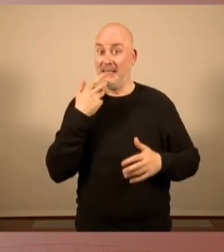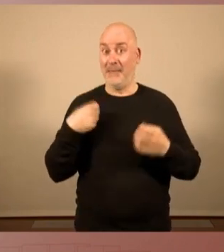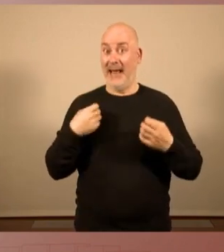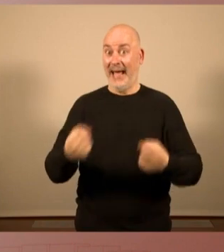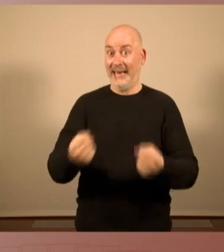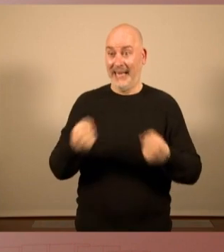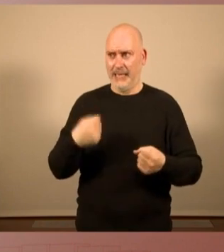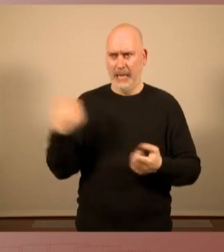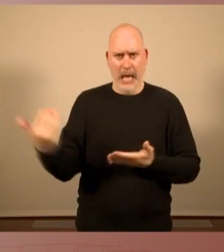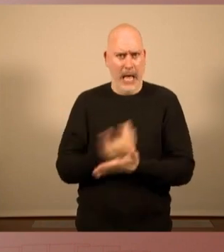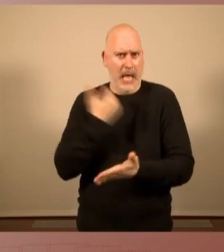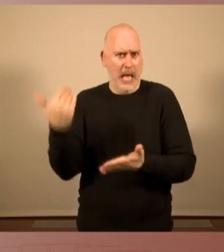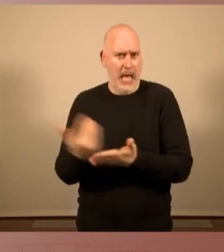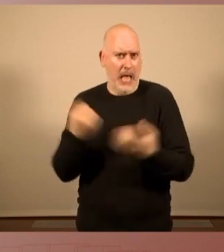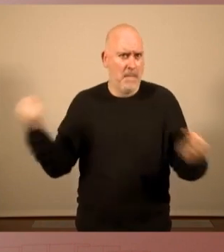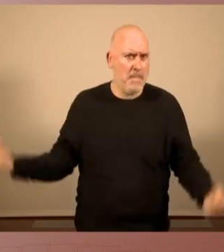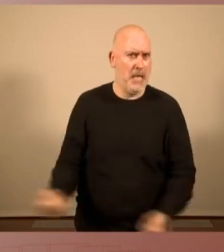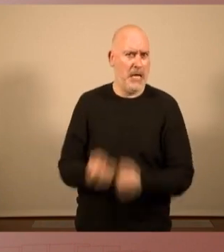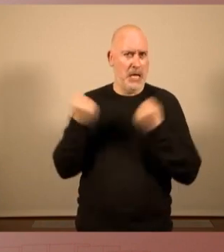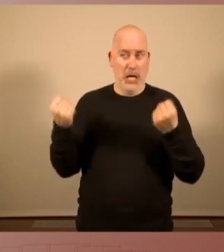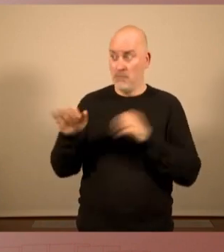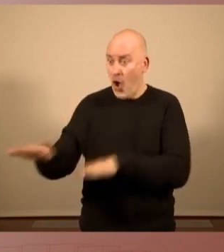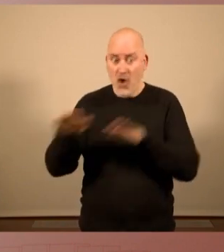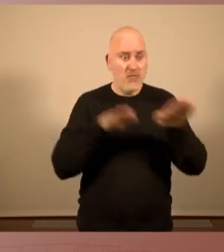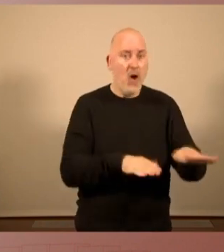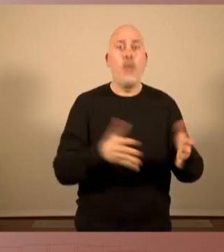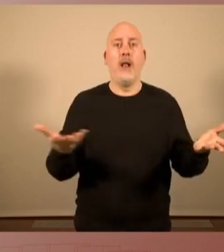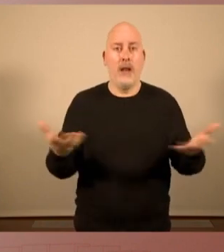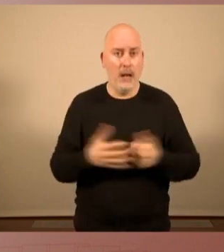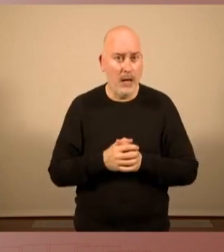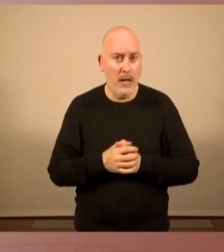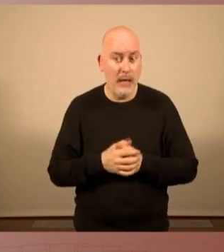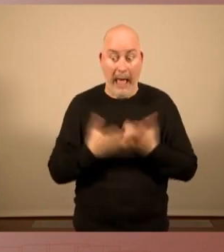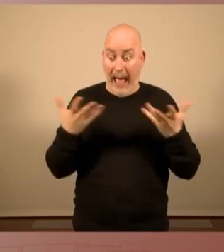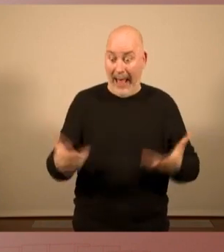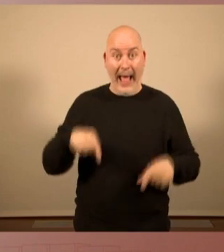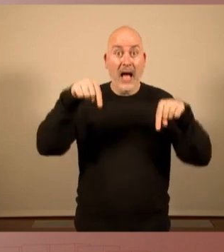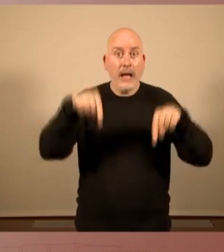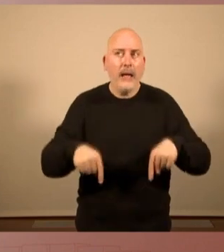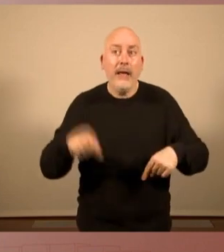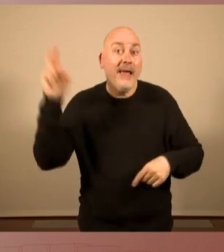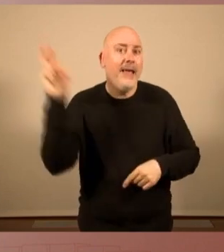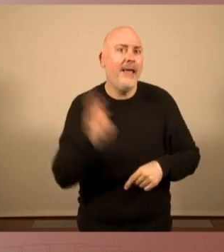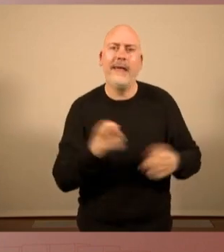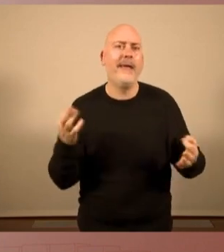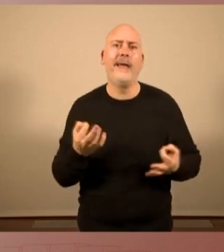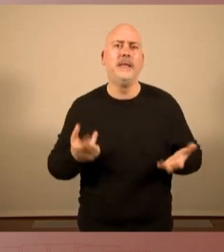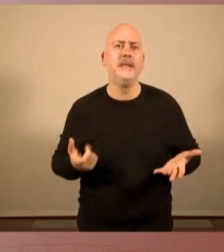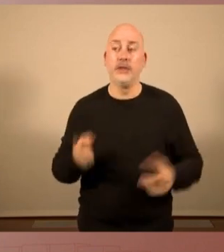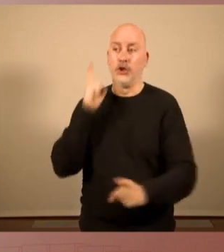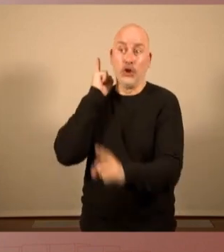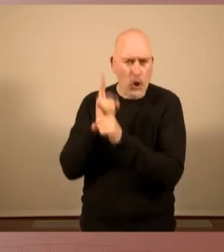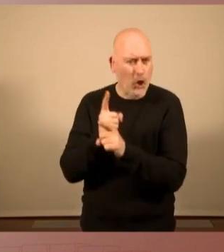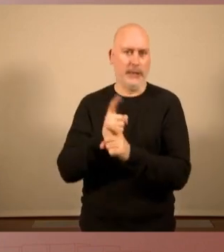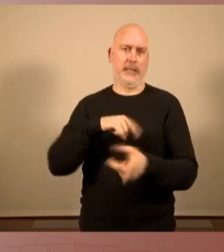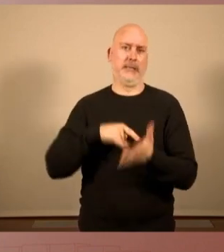avui aquí el costat bo de la història és estar en contra d'aquest sistema.